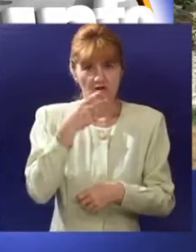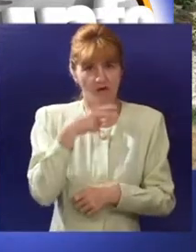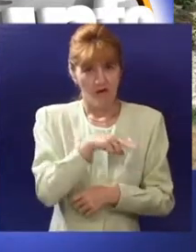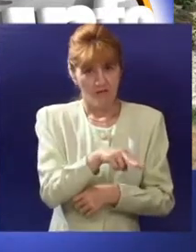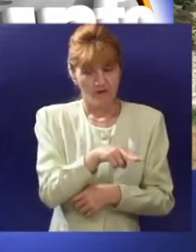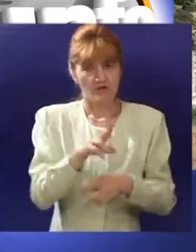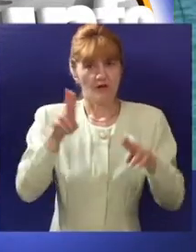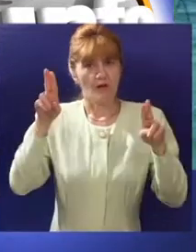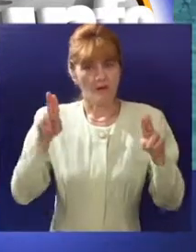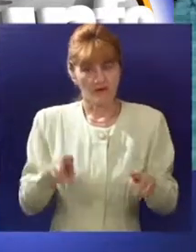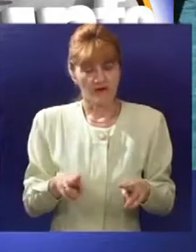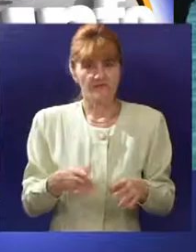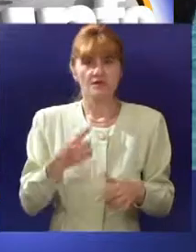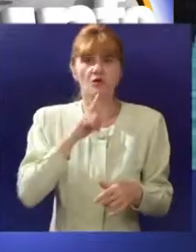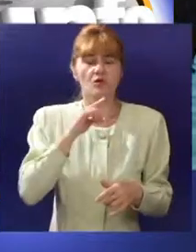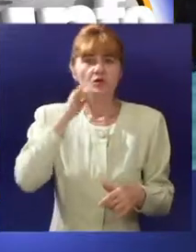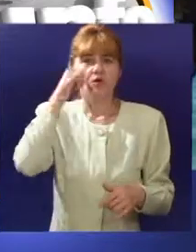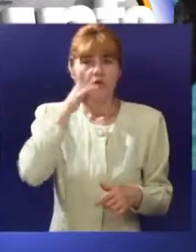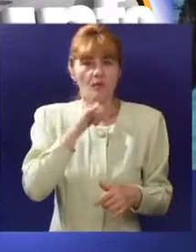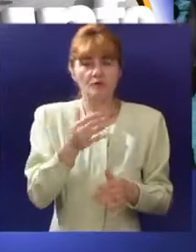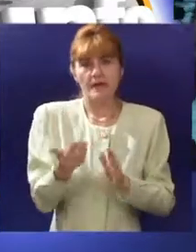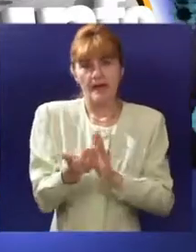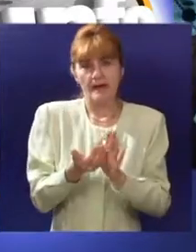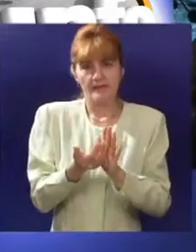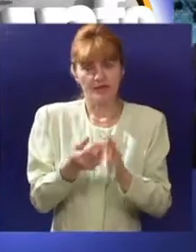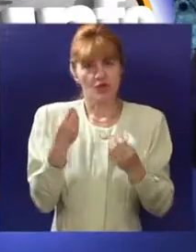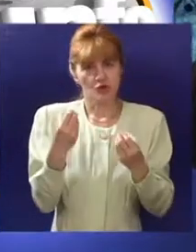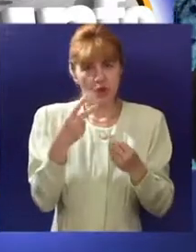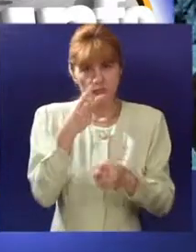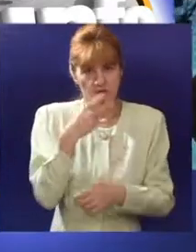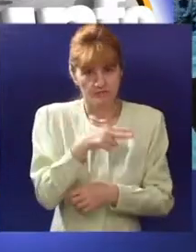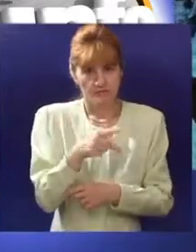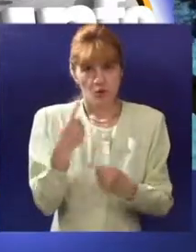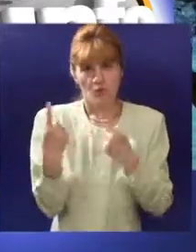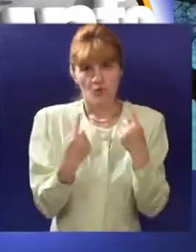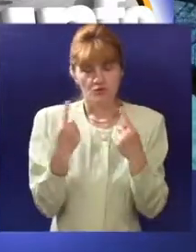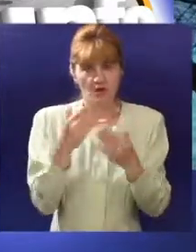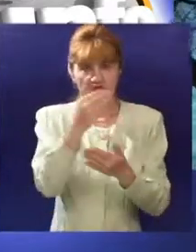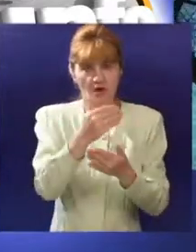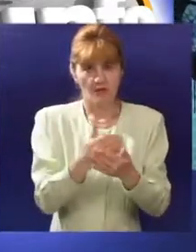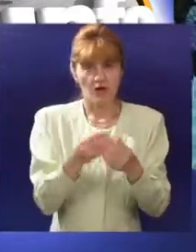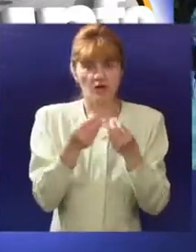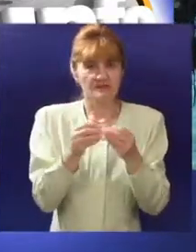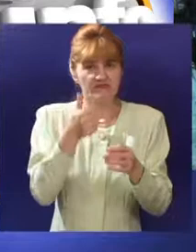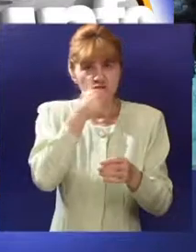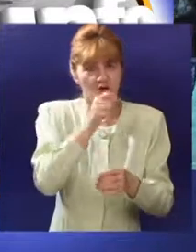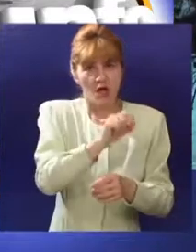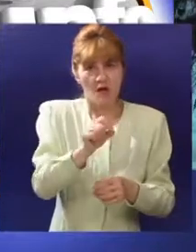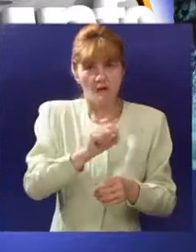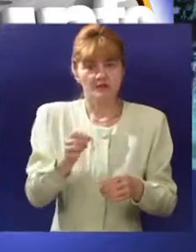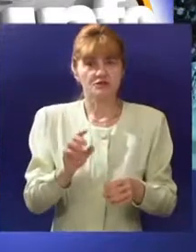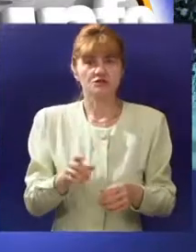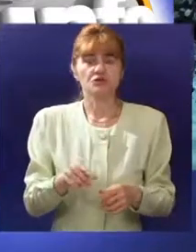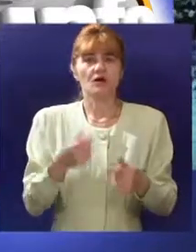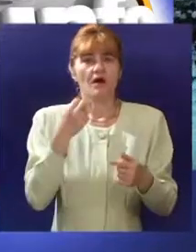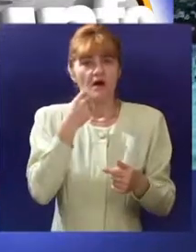a zatim da provere njen bonitet. Putnicima se savjetuje da pre ugovaranja putovanja dobro prouče opšte uslove, program i obaveštenje o